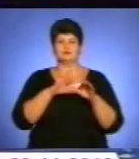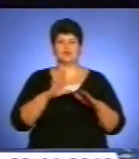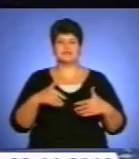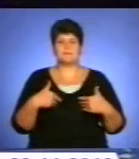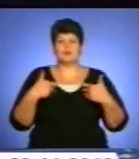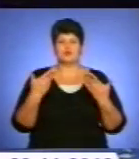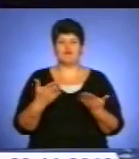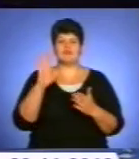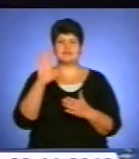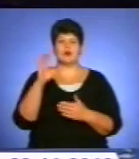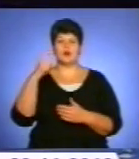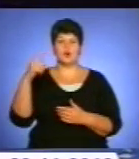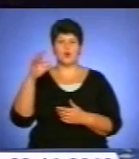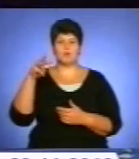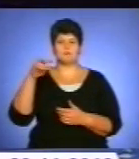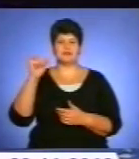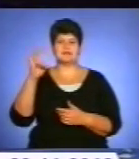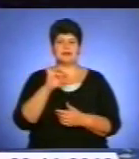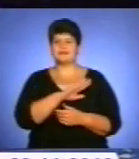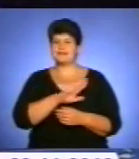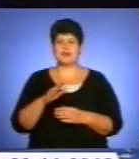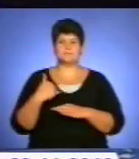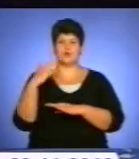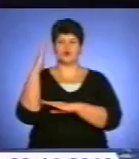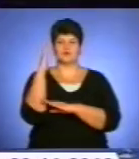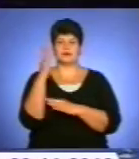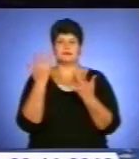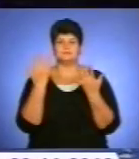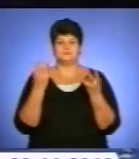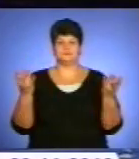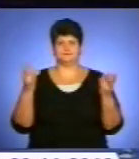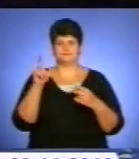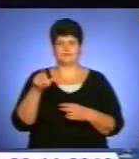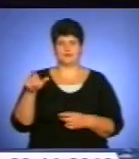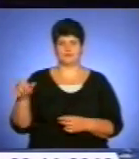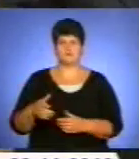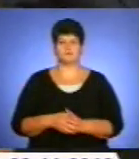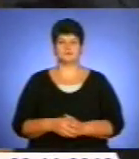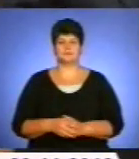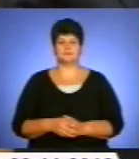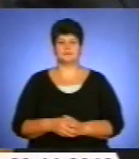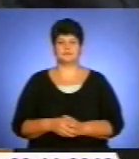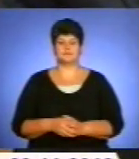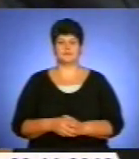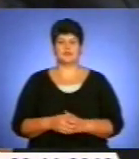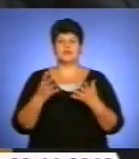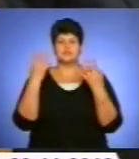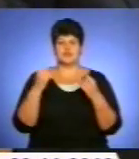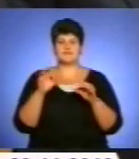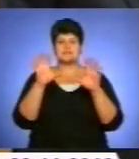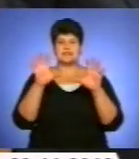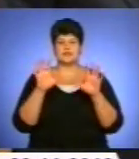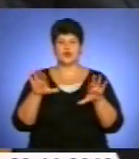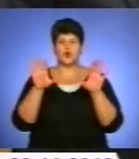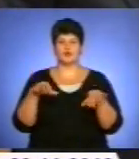кандидатуру Василя Хомінця. Проте за нього не проголосувала необхідна кількість депутатів. Ще у статусі голови